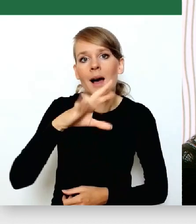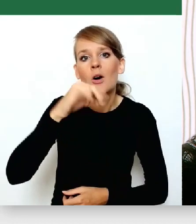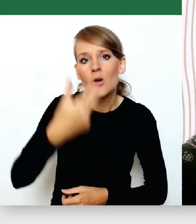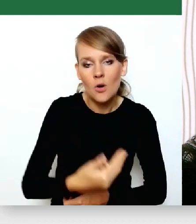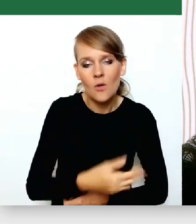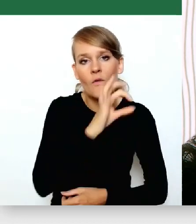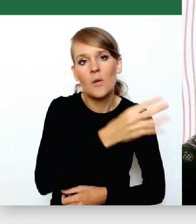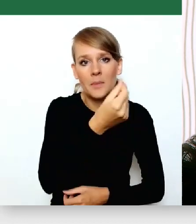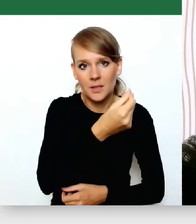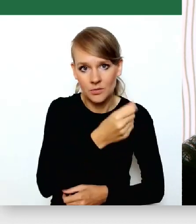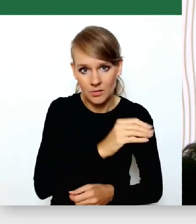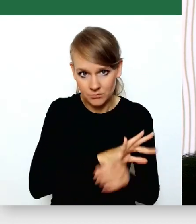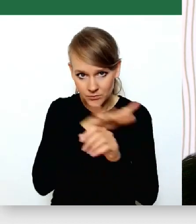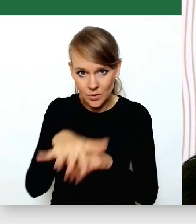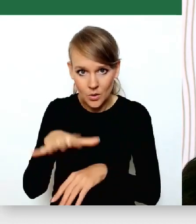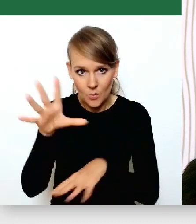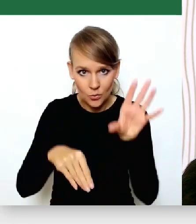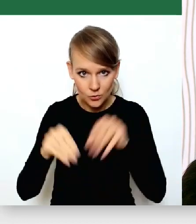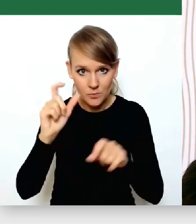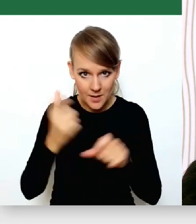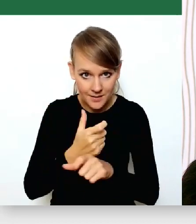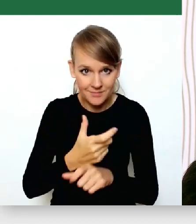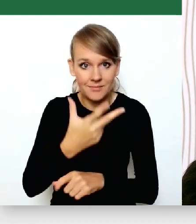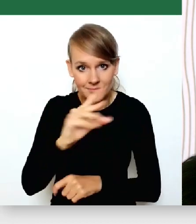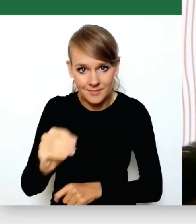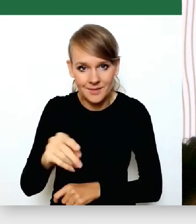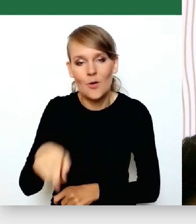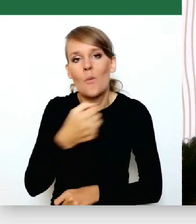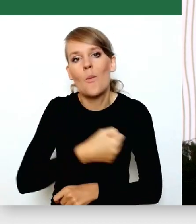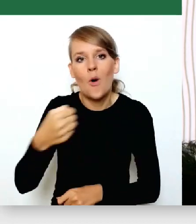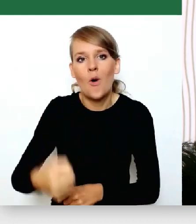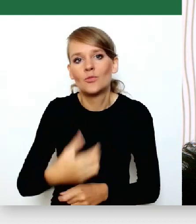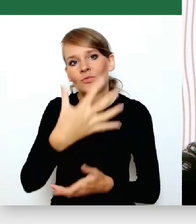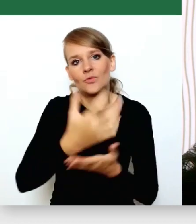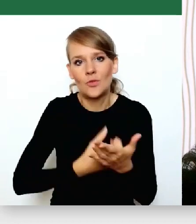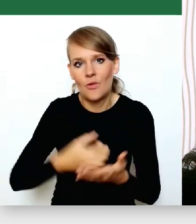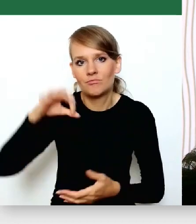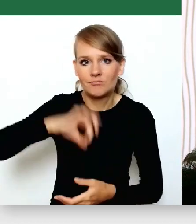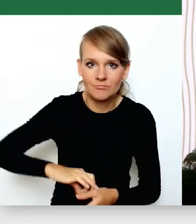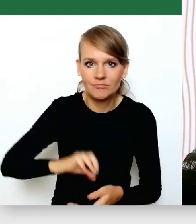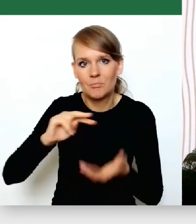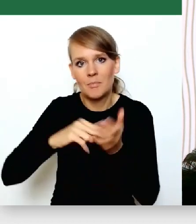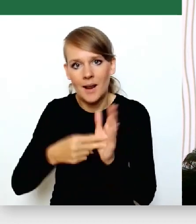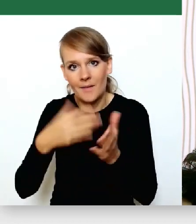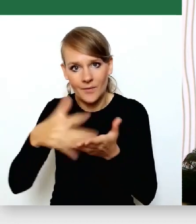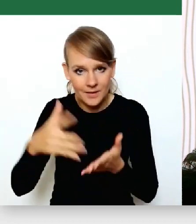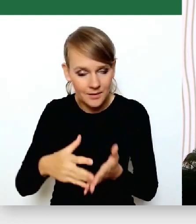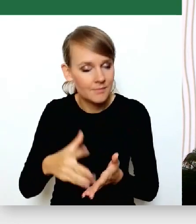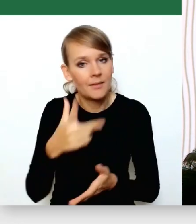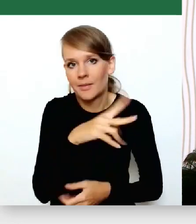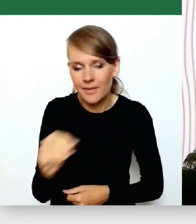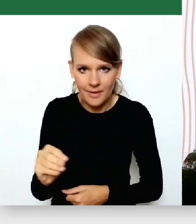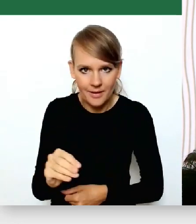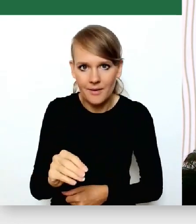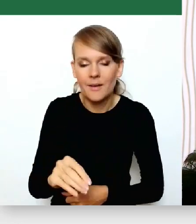państwa, żeby sejmowie, posłowie to przyjmowali w dochody i planowali wydatki. Nie, to płynie właśnie